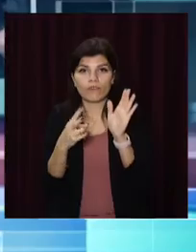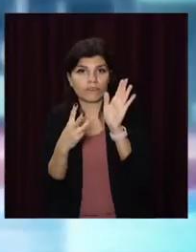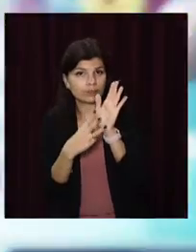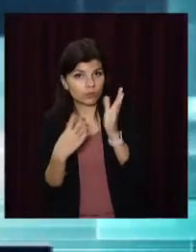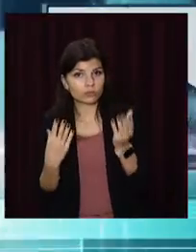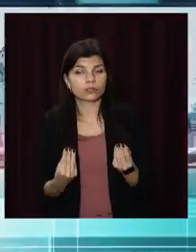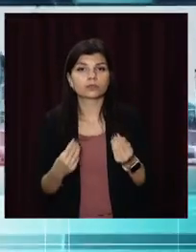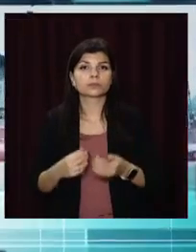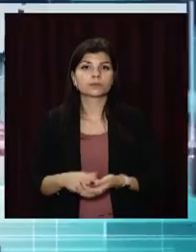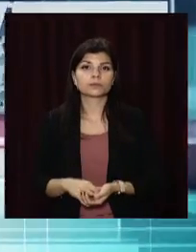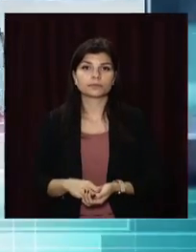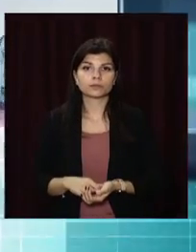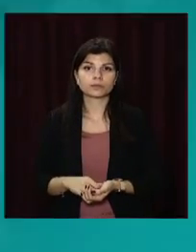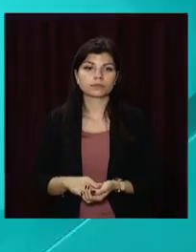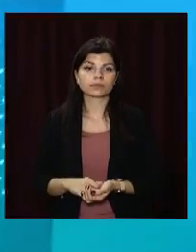день.